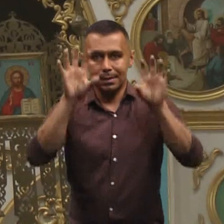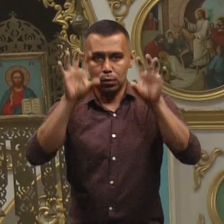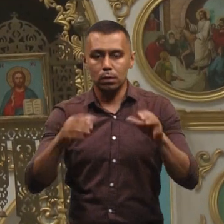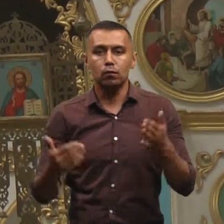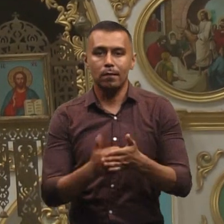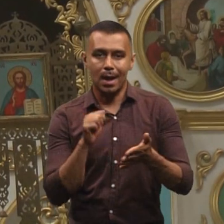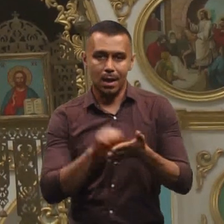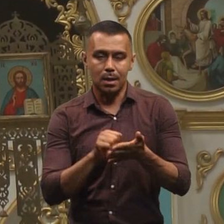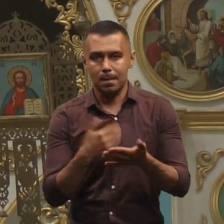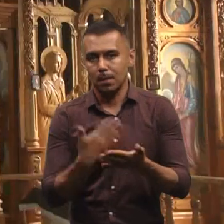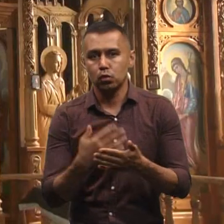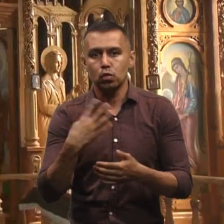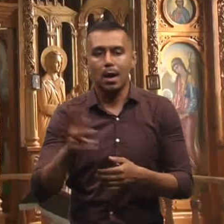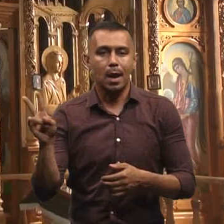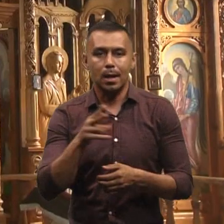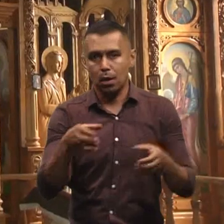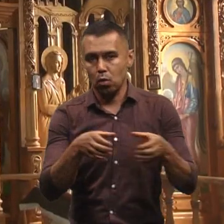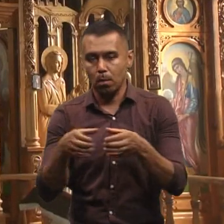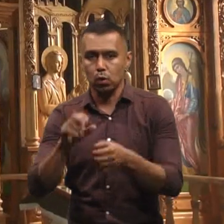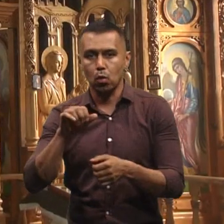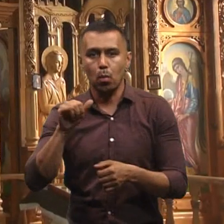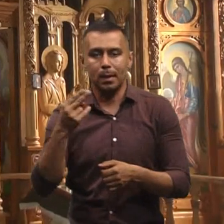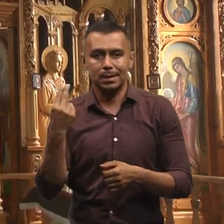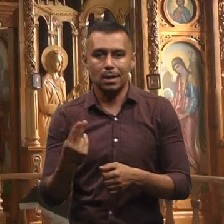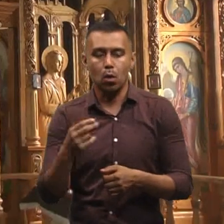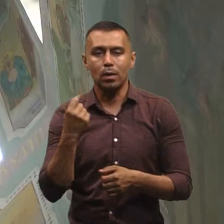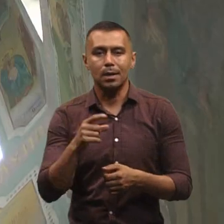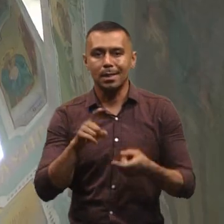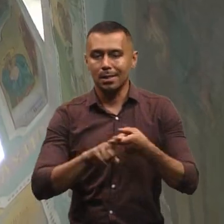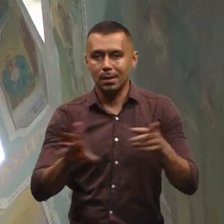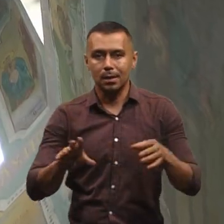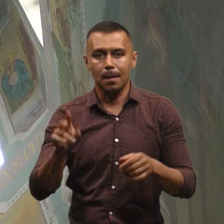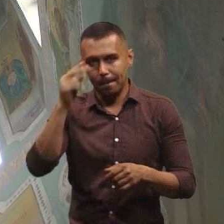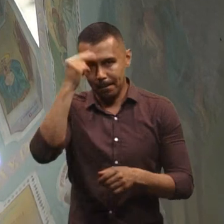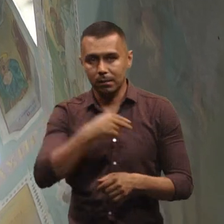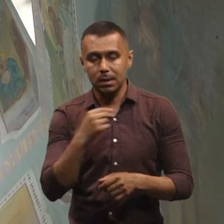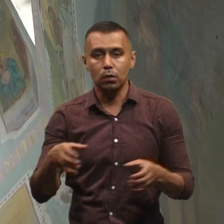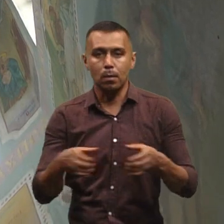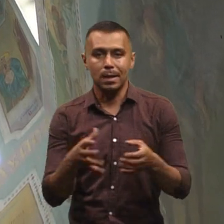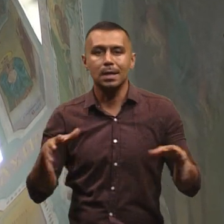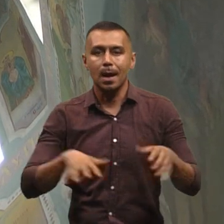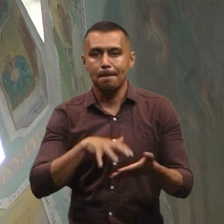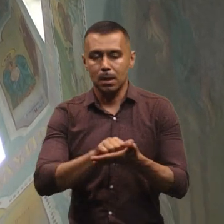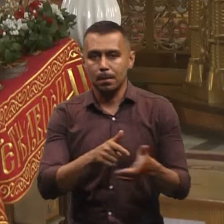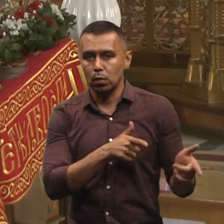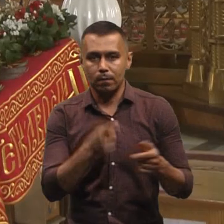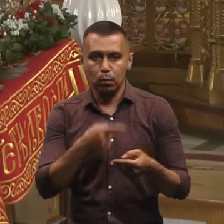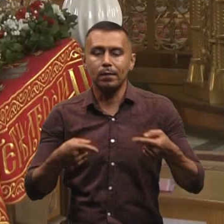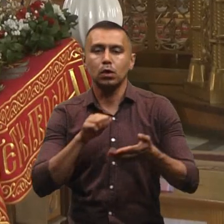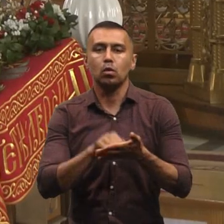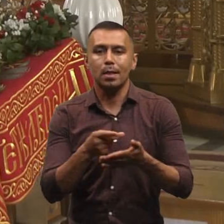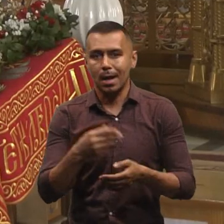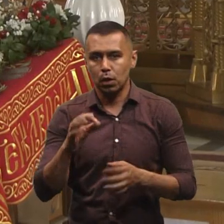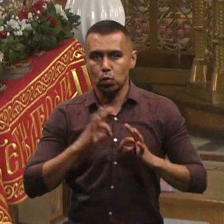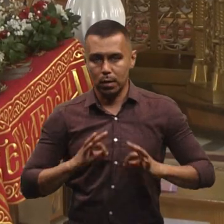новій редакції. Близько 40 релігійних громад УПЦ та 11 незалежних православних громад займаються підготовкою відповідних документів